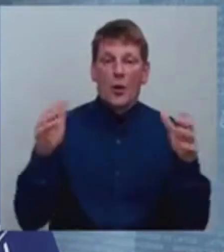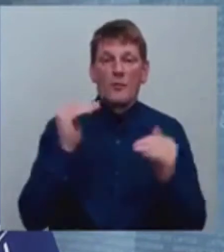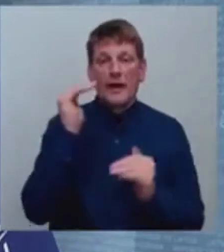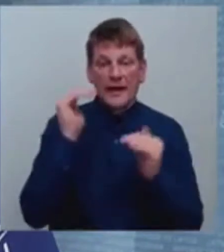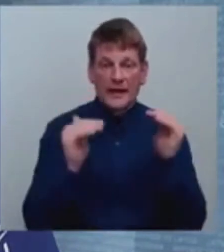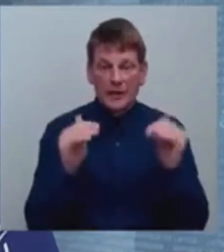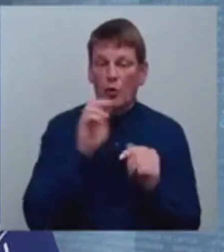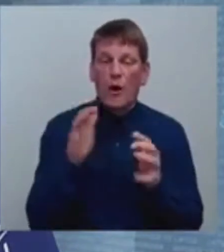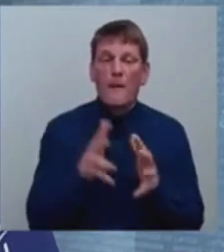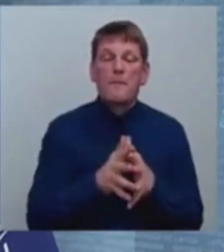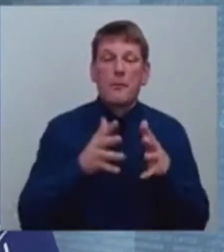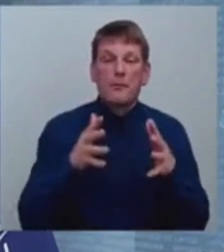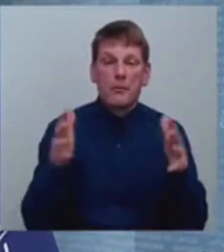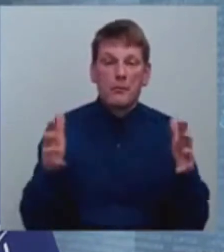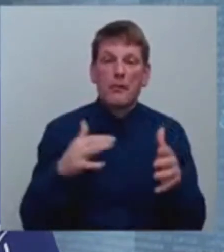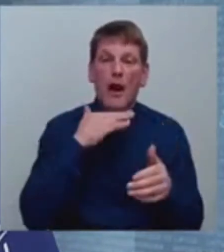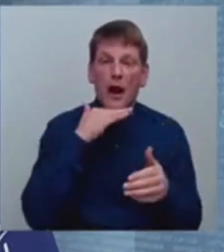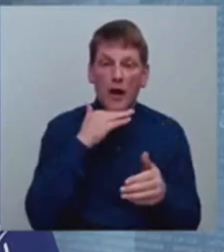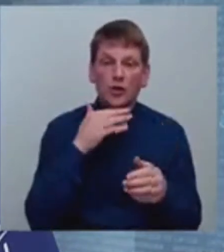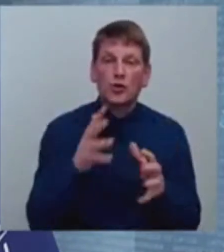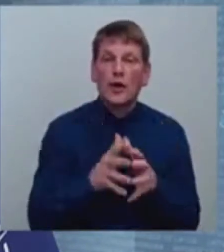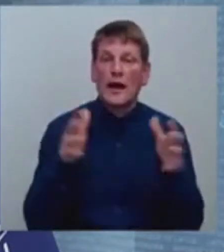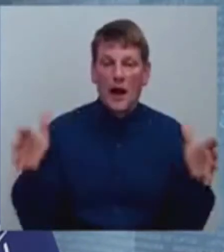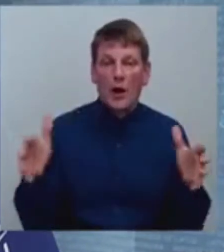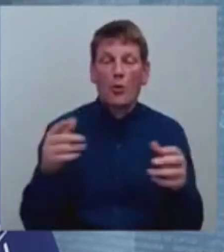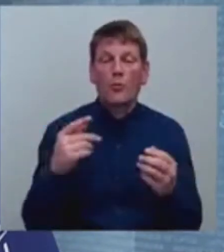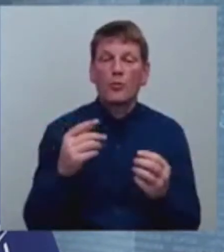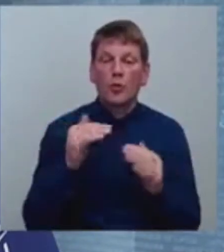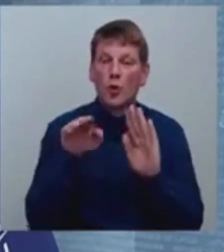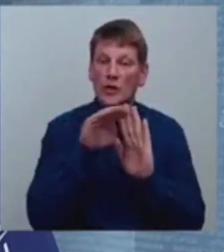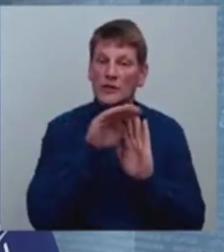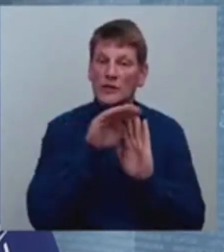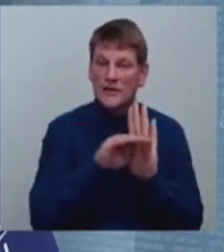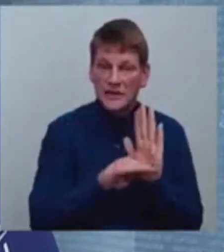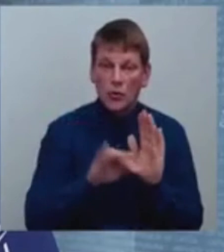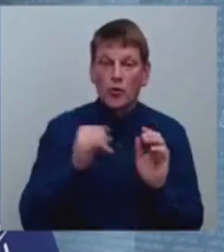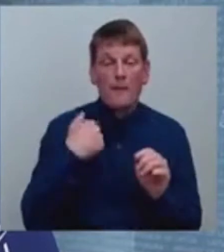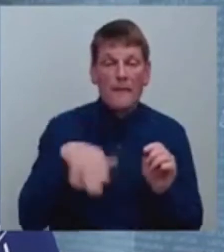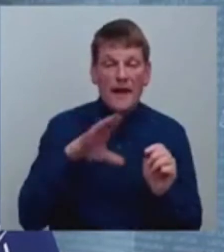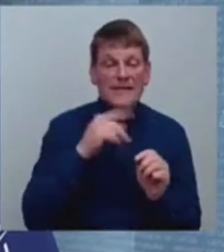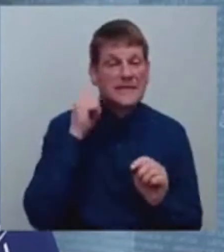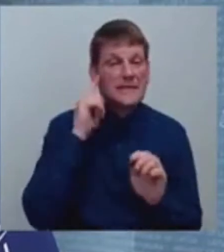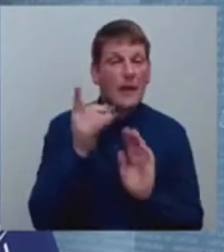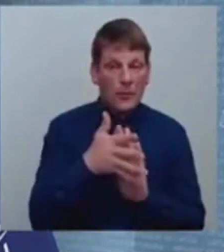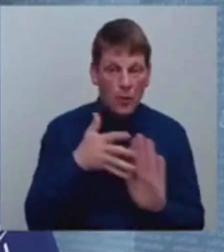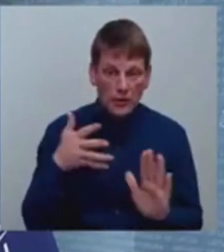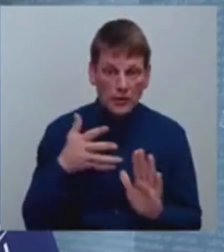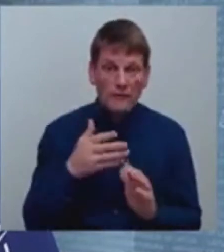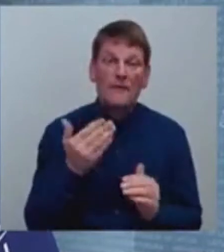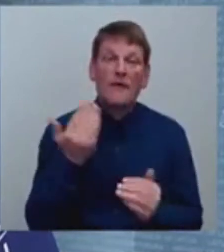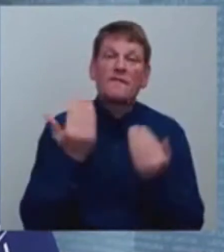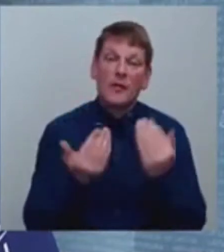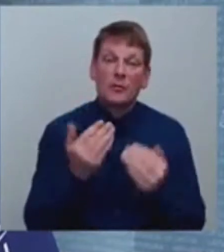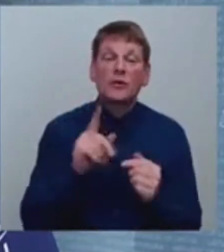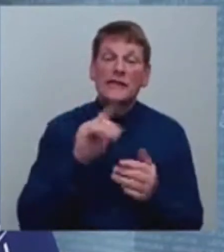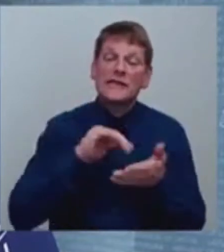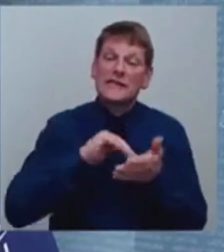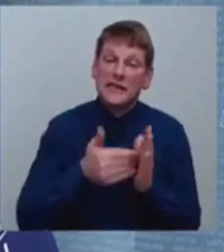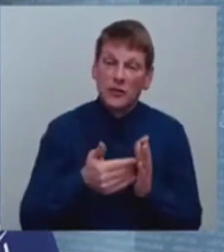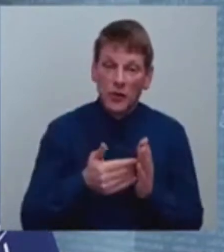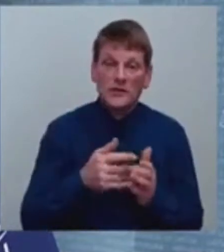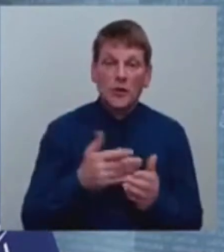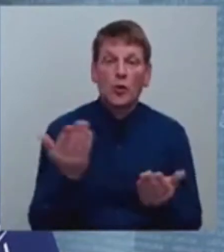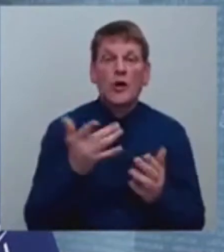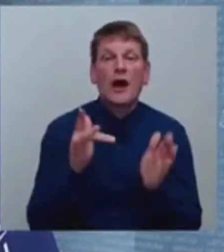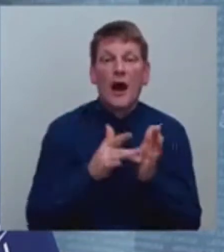no klašu lieluma nosacījumiem, jo mēs saprotam, ka var būt situācijas, kur kādā